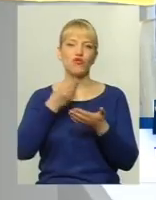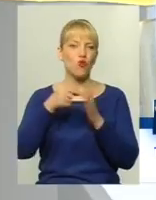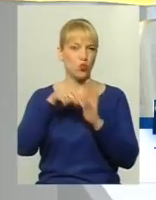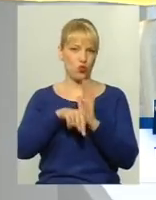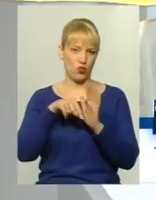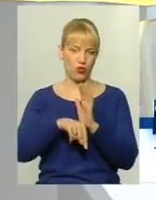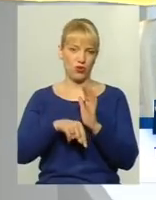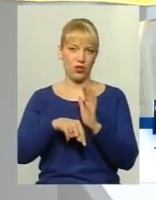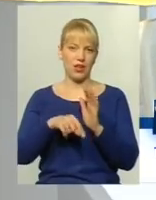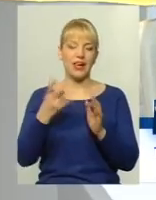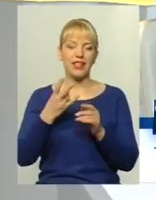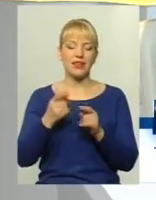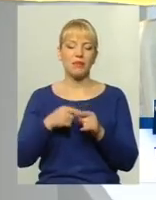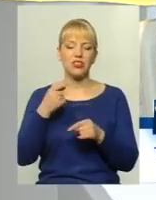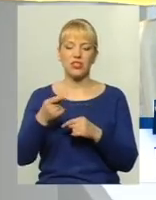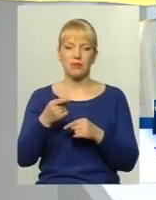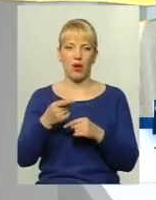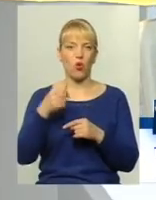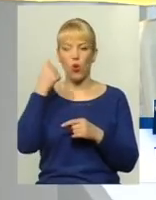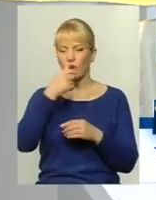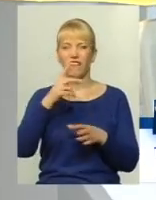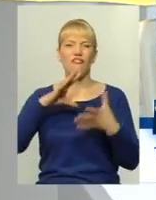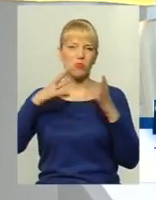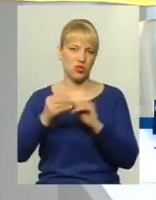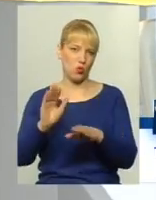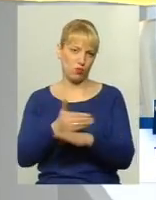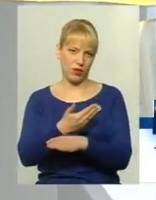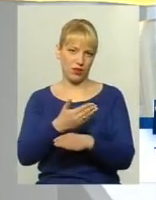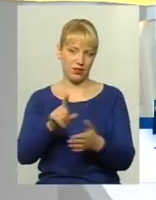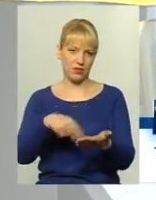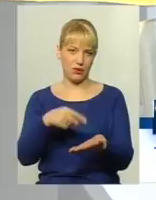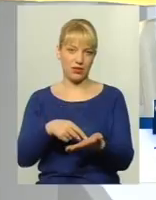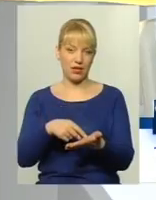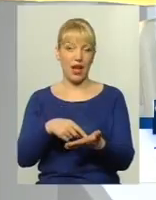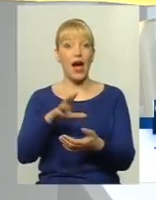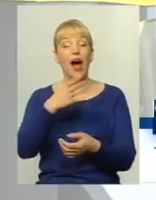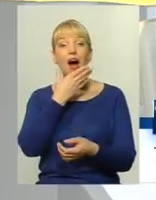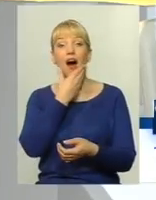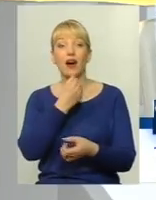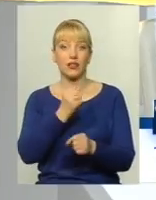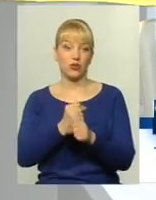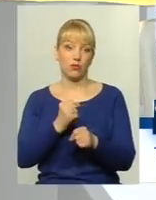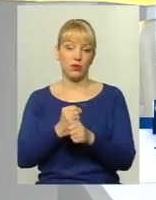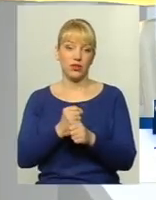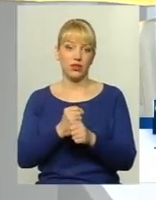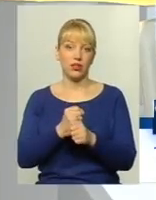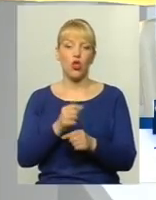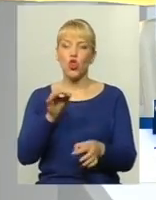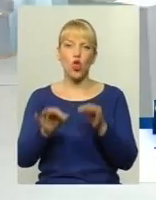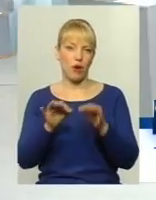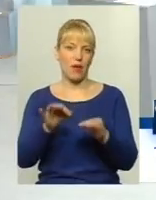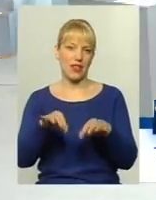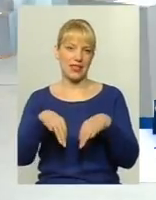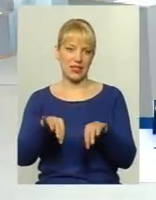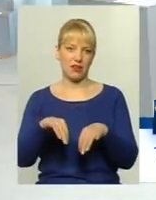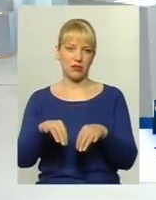Їх треба вже через пару років, їх треба взагалі вбирати місто. А гарні робити нормальний транспорт.